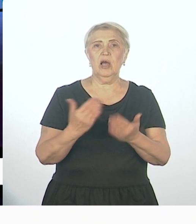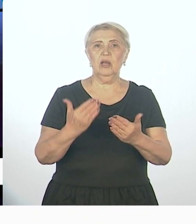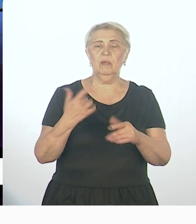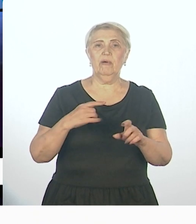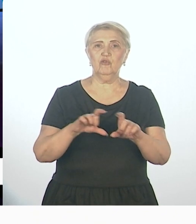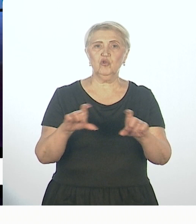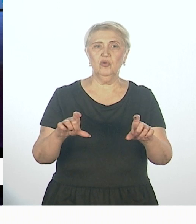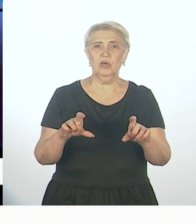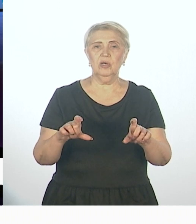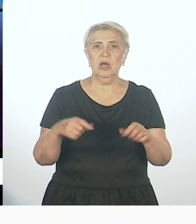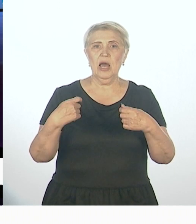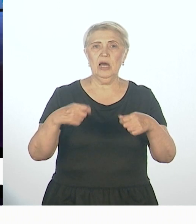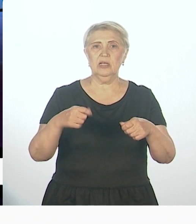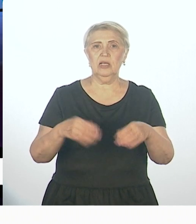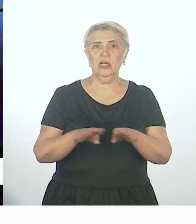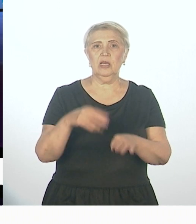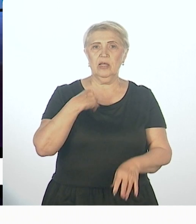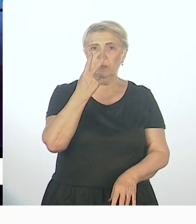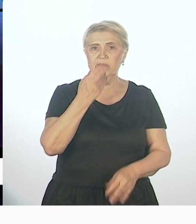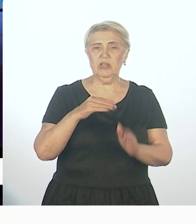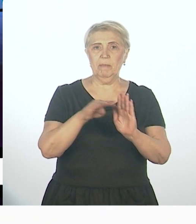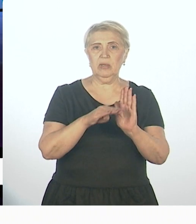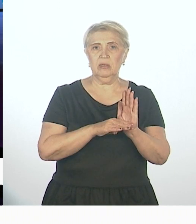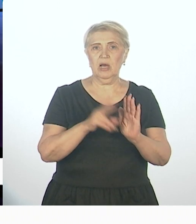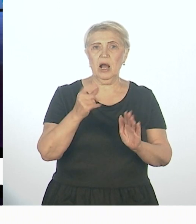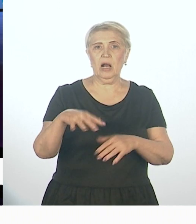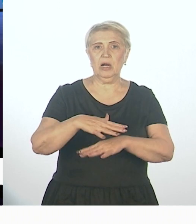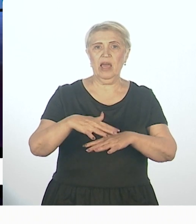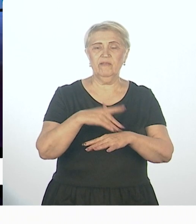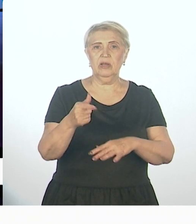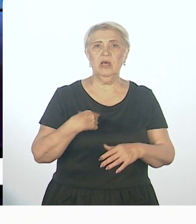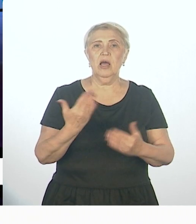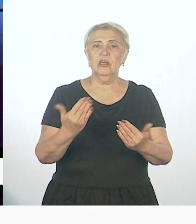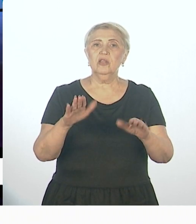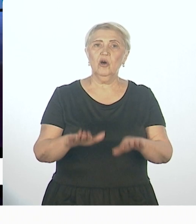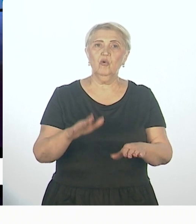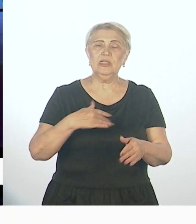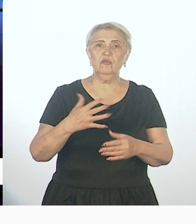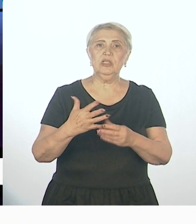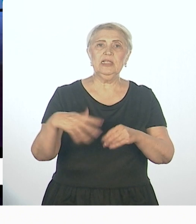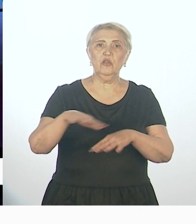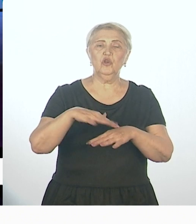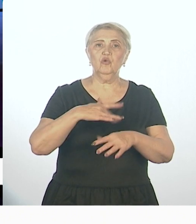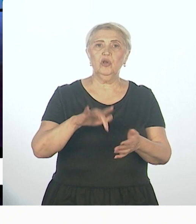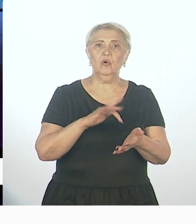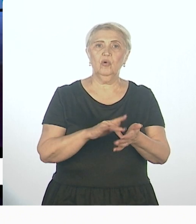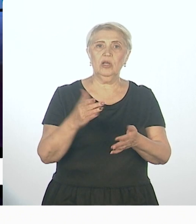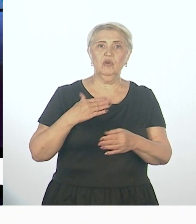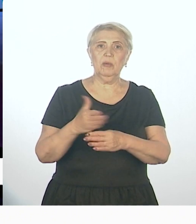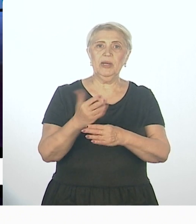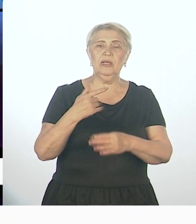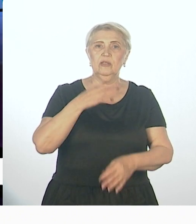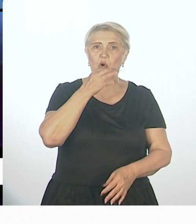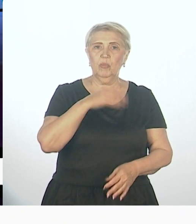реализующие такие адаптированные программы, но они краевые, они находятся на территории города. Они также поделились опытом. Идет плотное